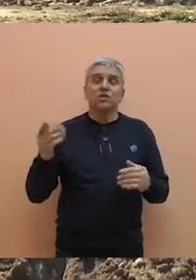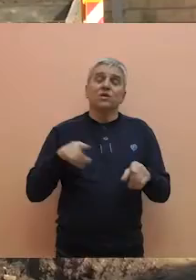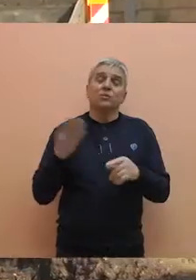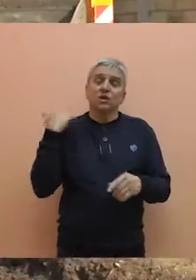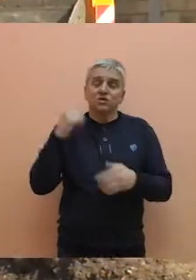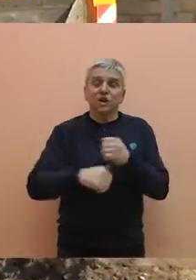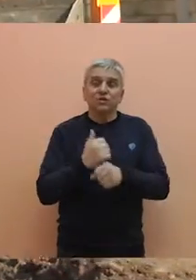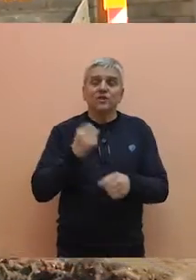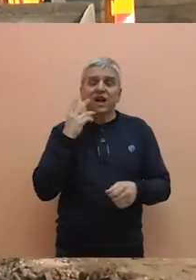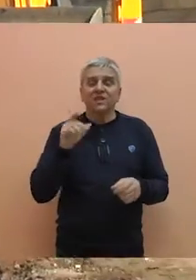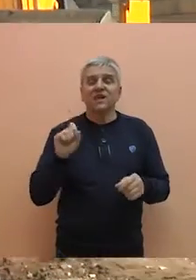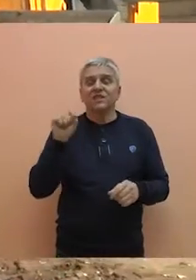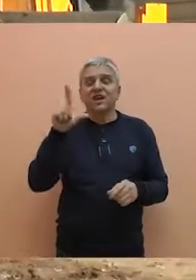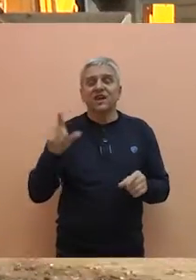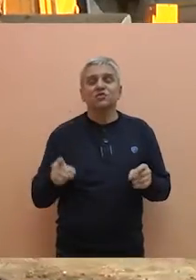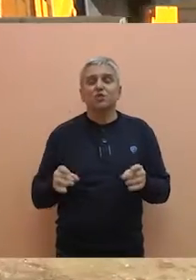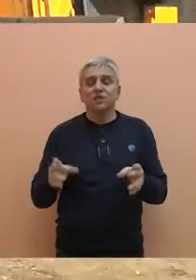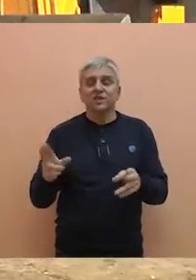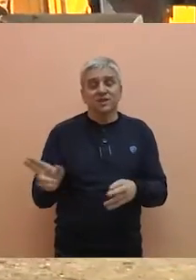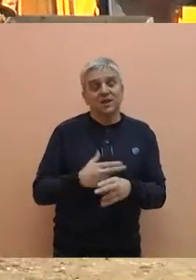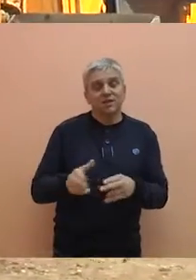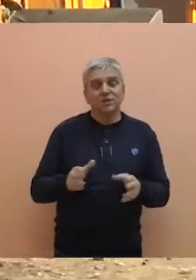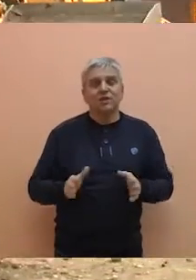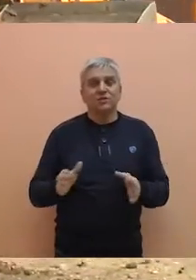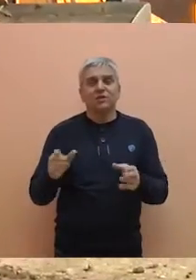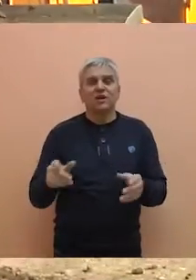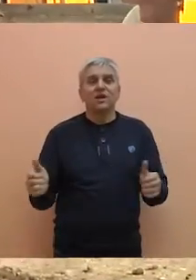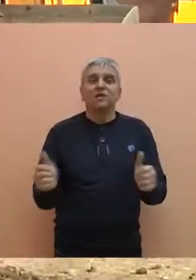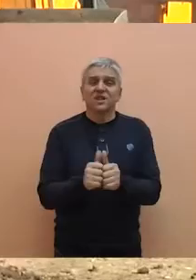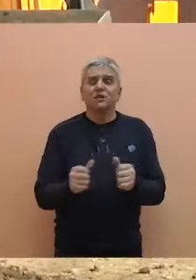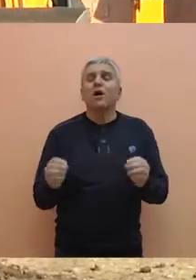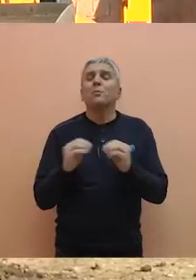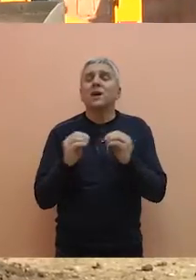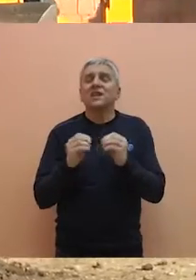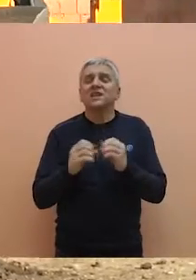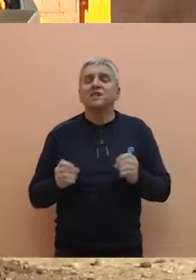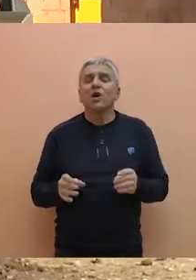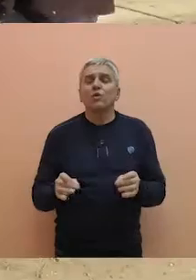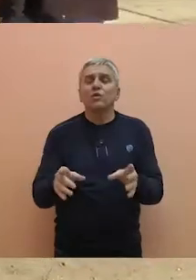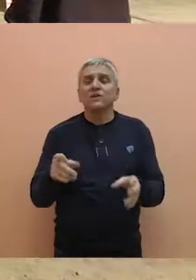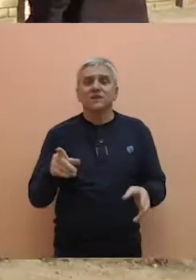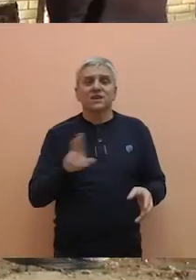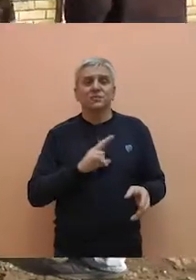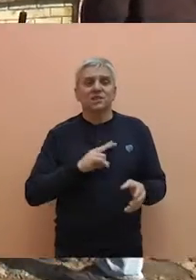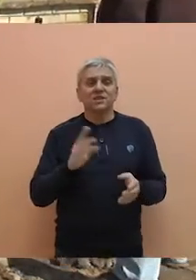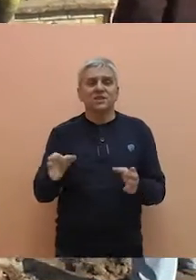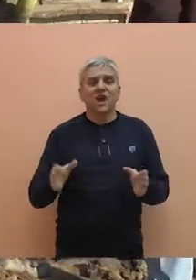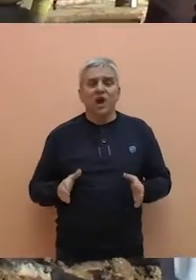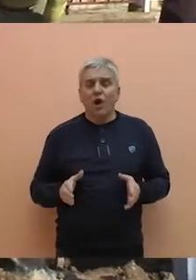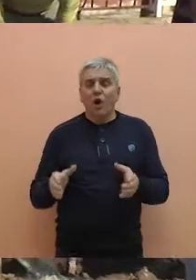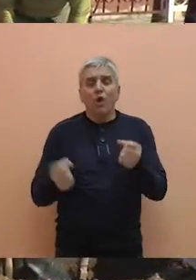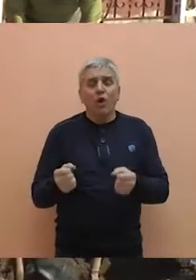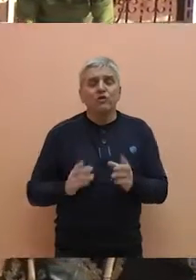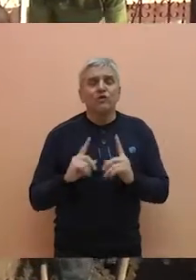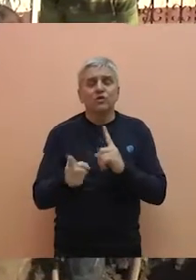delu Bečeja kada je asfaltirano 12 ulica. U Batinskoj ulici, osim što će nakon više decenija postojati adekvatan